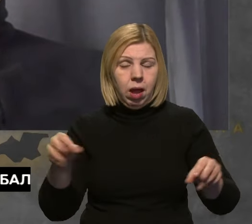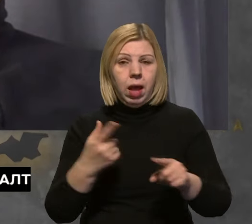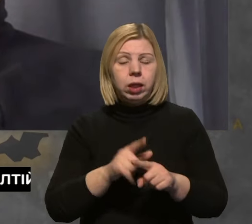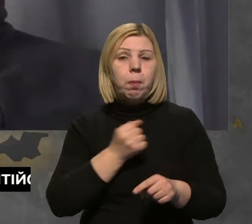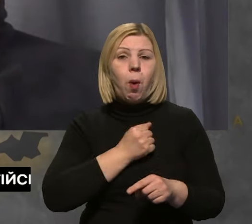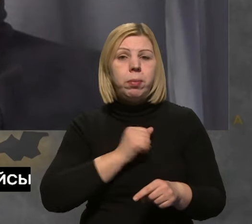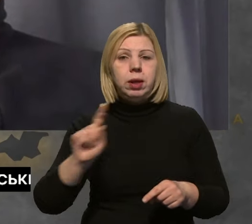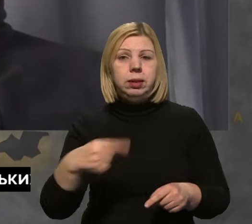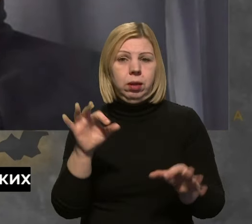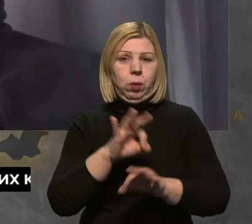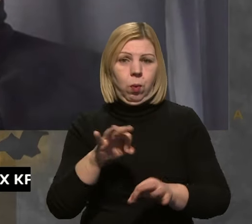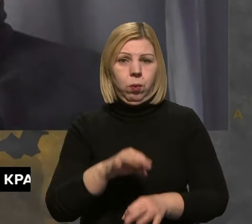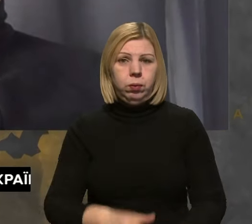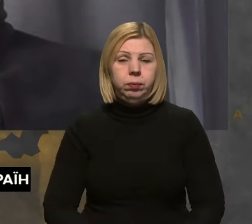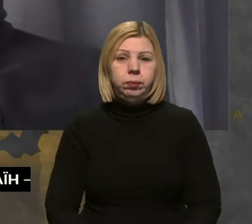мобілізацією?